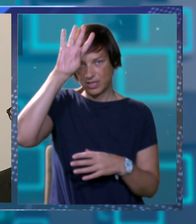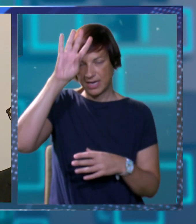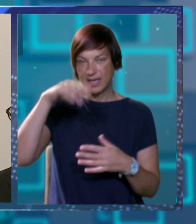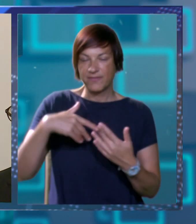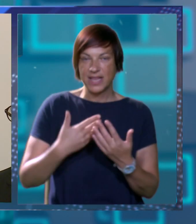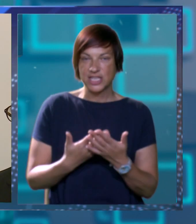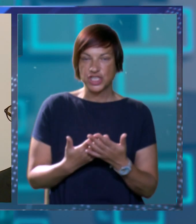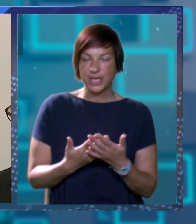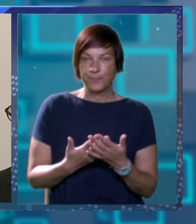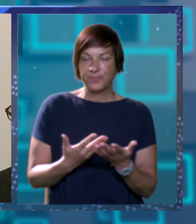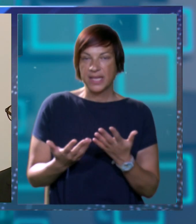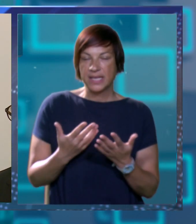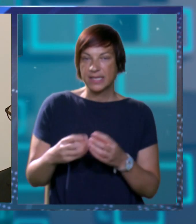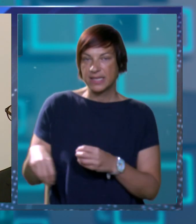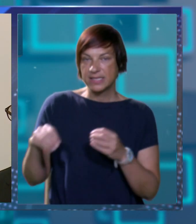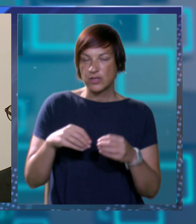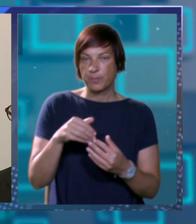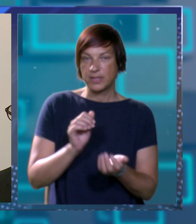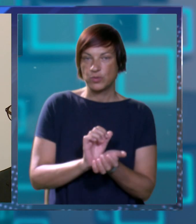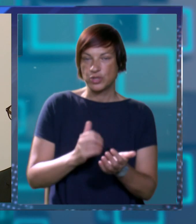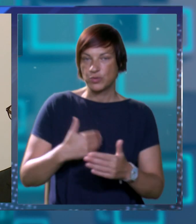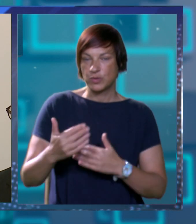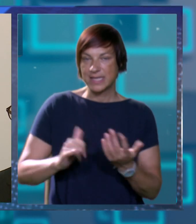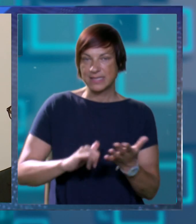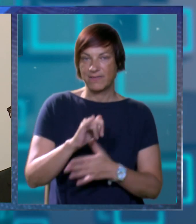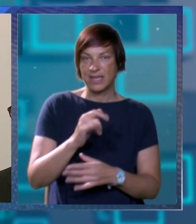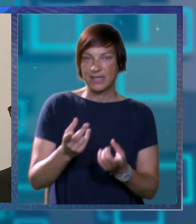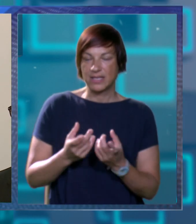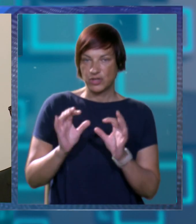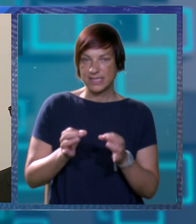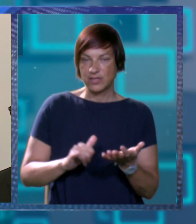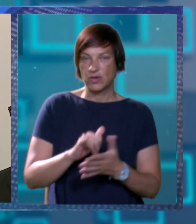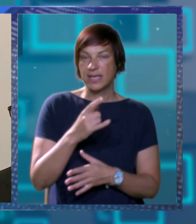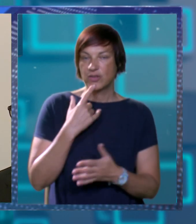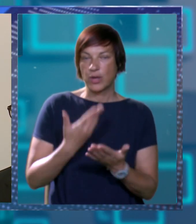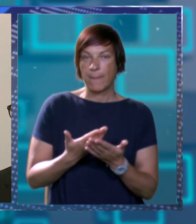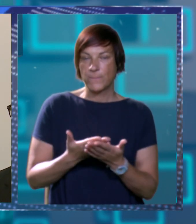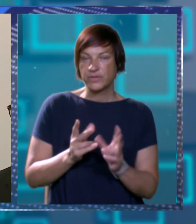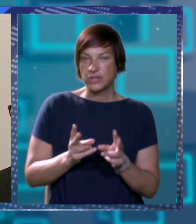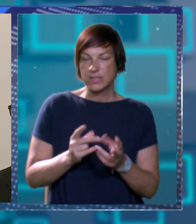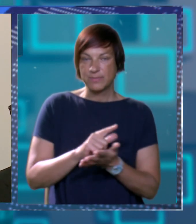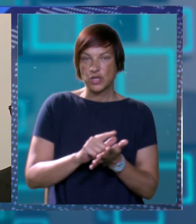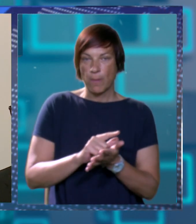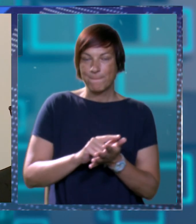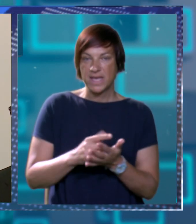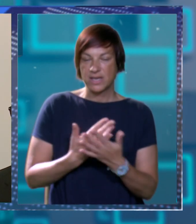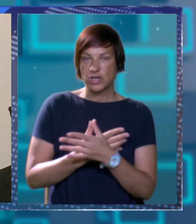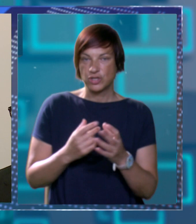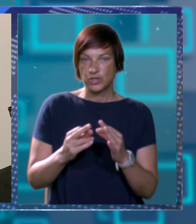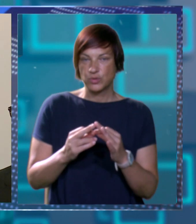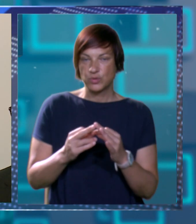negdje kraja Veljače i gdje se onda opet u ožujku nastavlja taj let ali to je sigurno let koji je potvrđen tijekom zimskog perioda